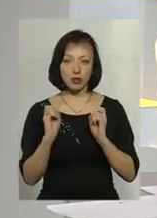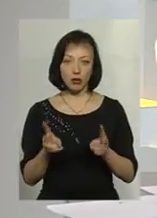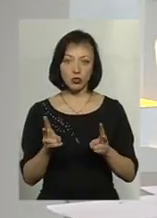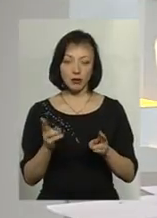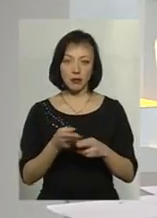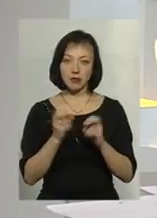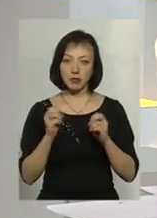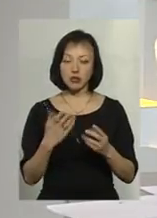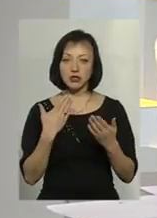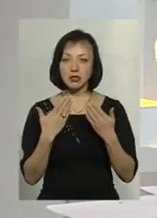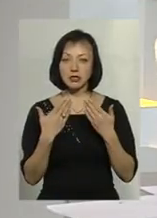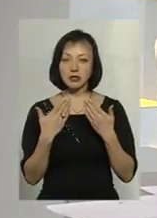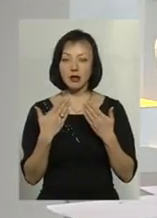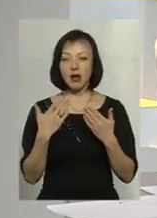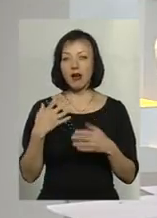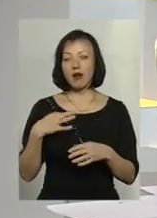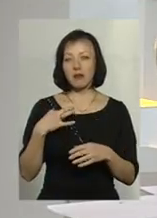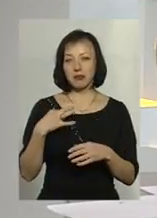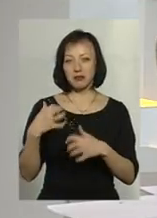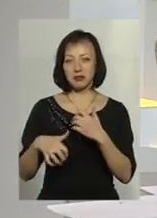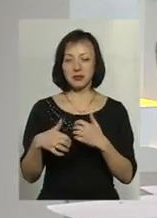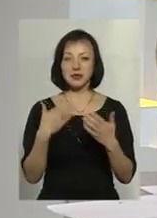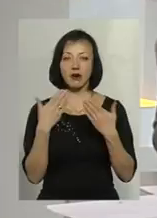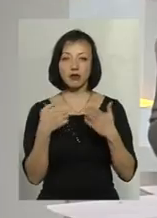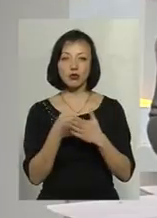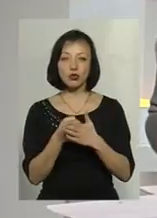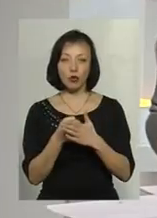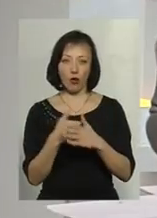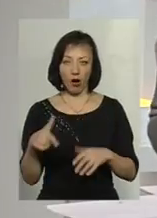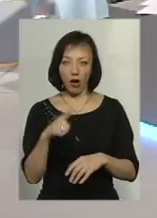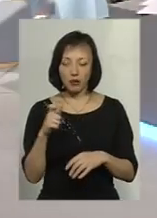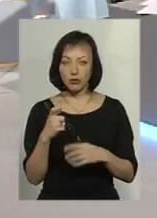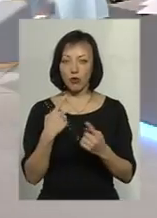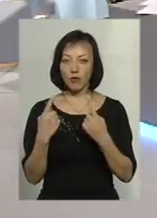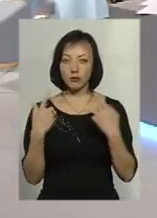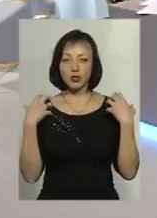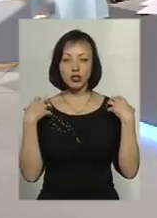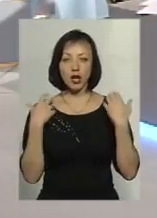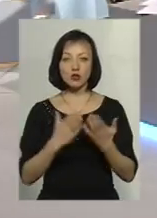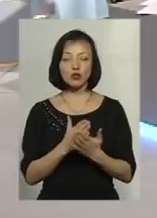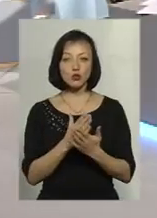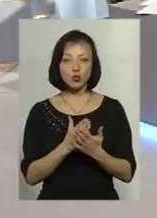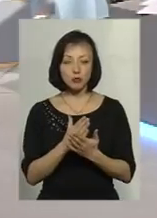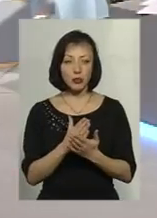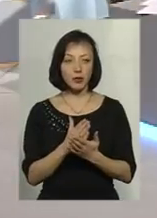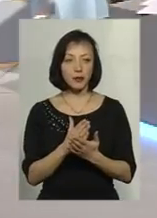безпечне ставлення до блакитного палива. Сьогодні говоримо із начальником служби